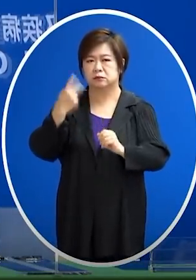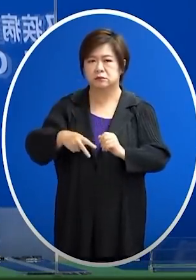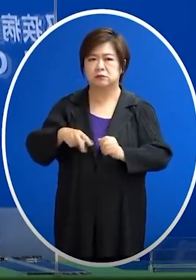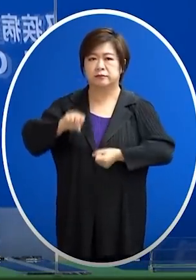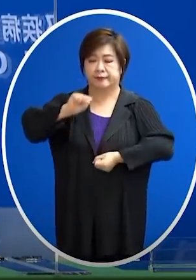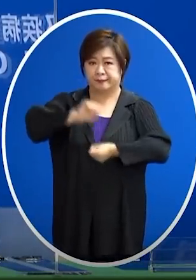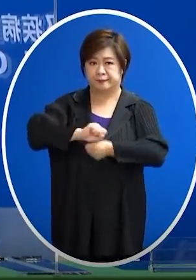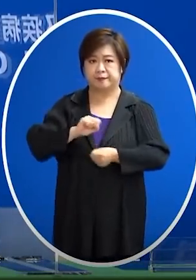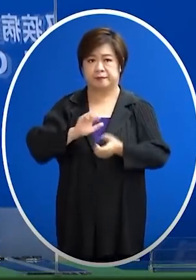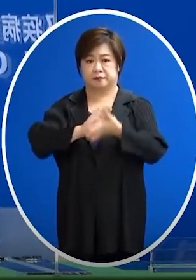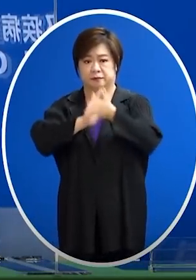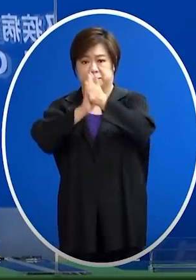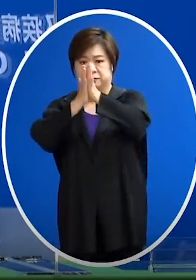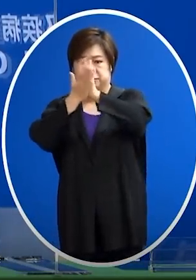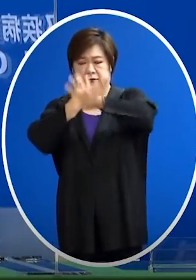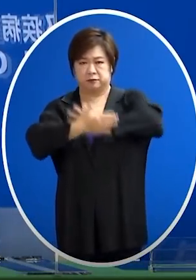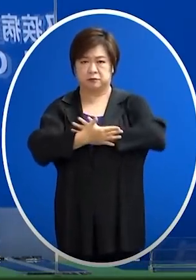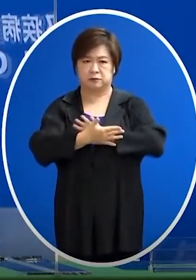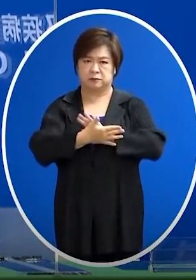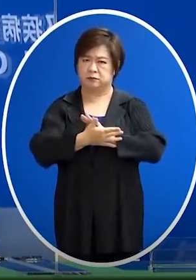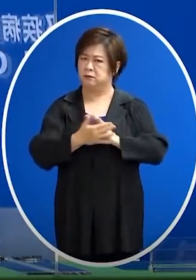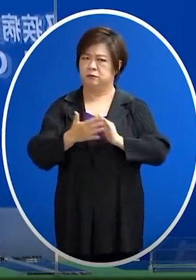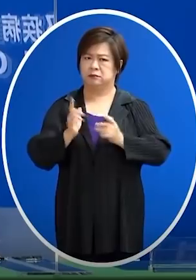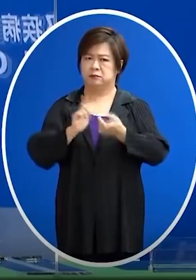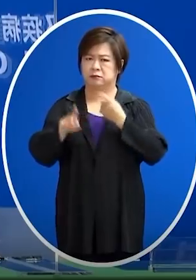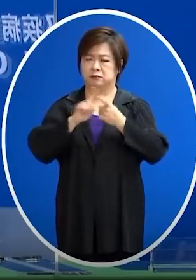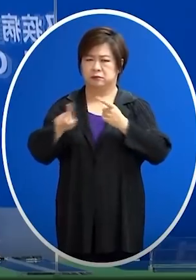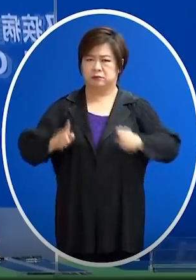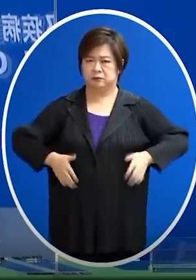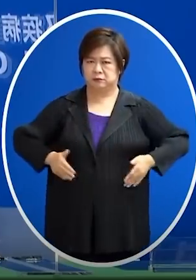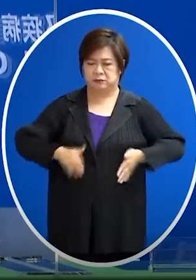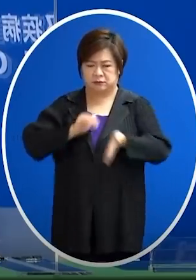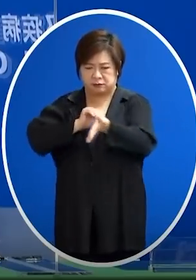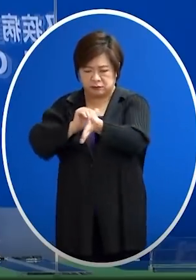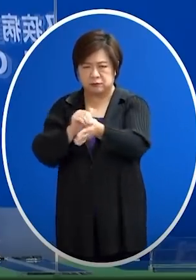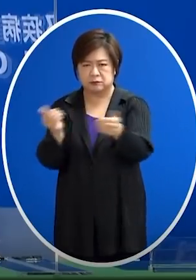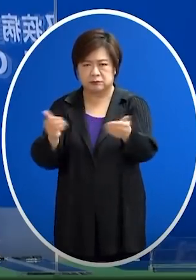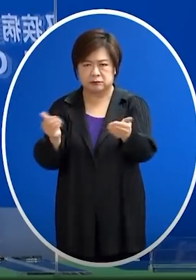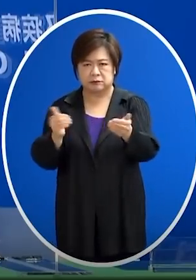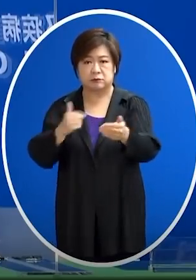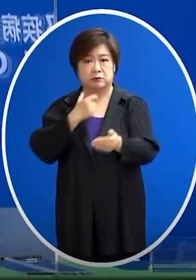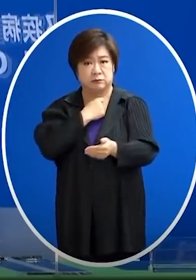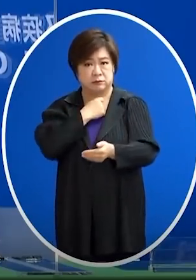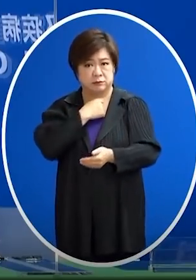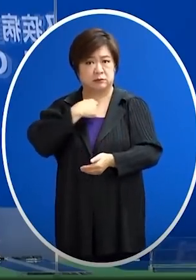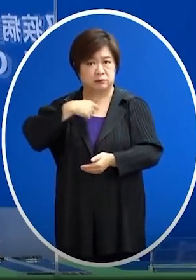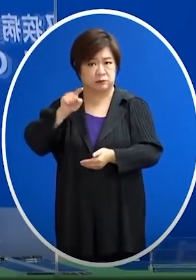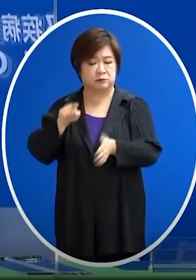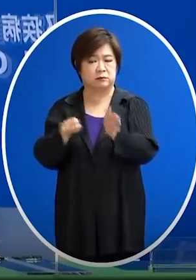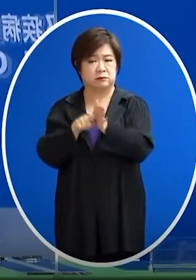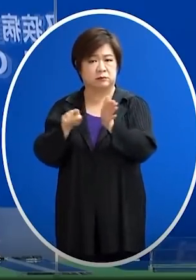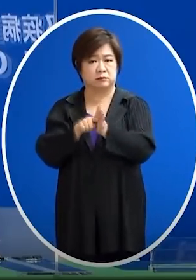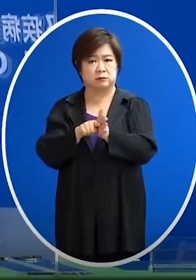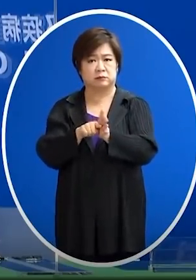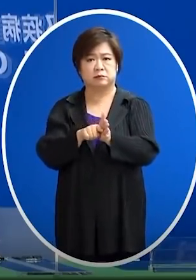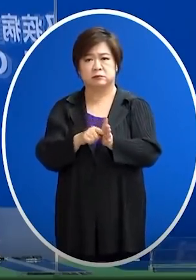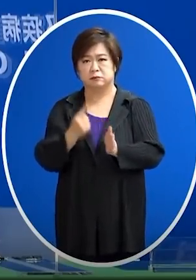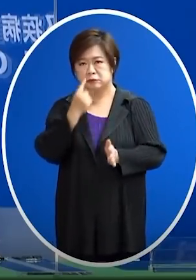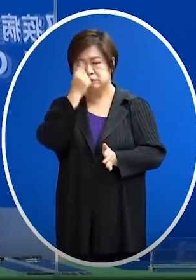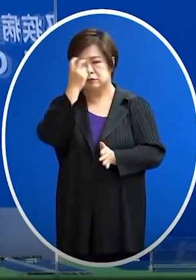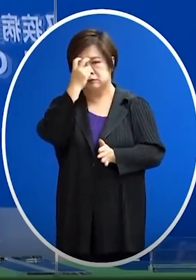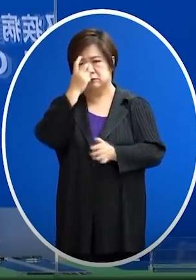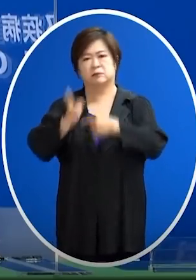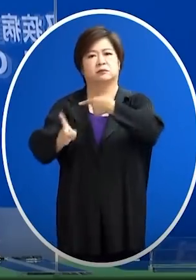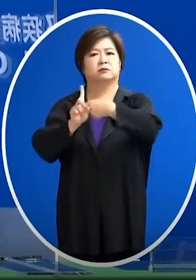一些這個變化之後 再有家人帶去急診這邊就醫 那在就醫的時候就有進行採檢 後來也確診